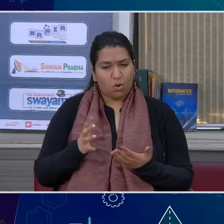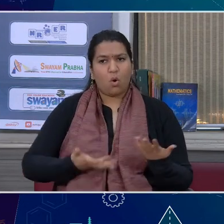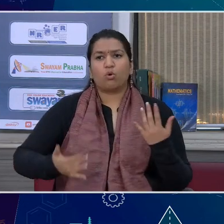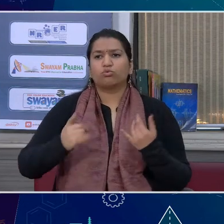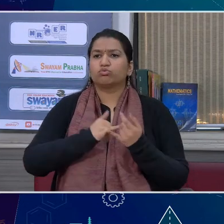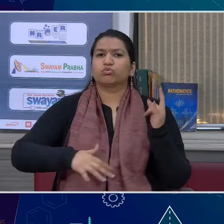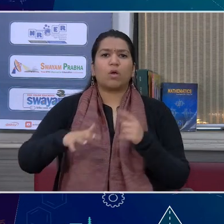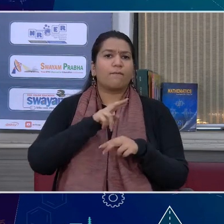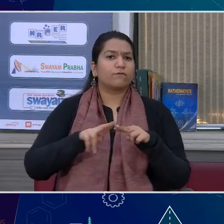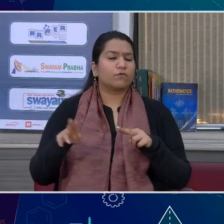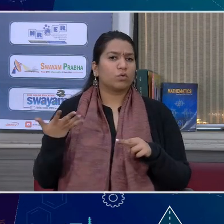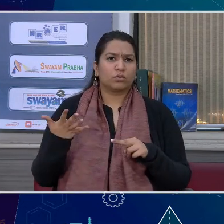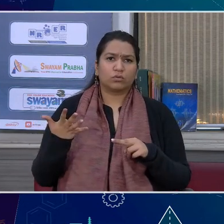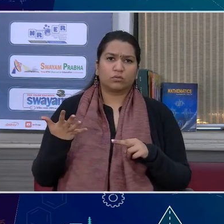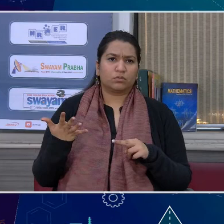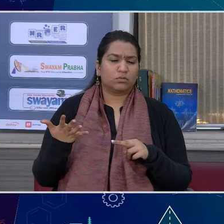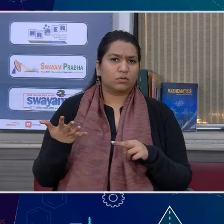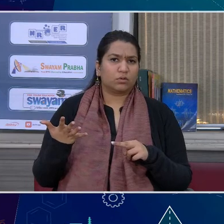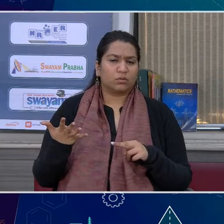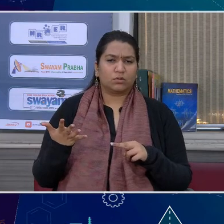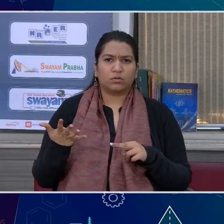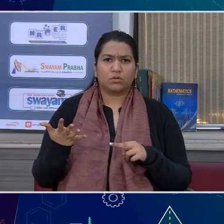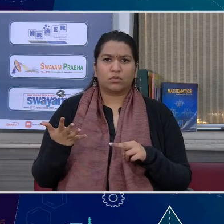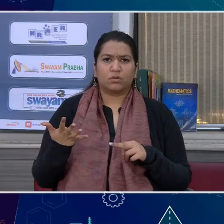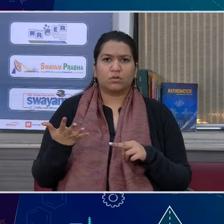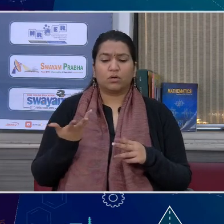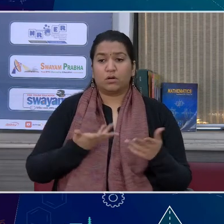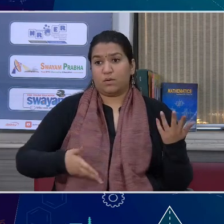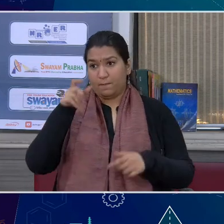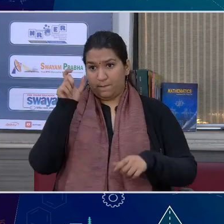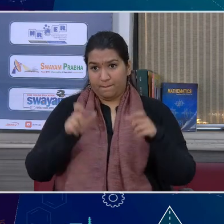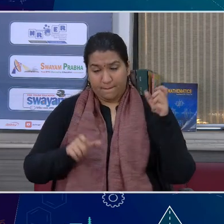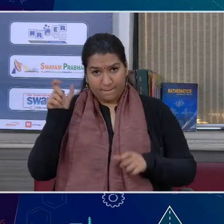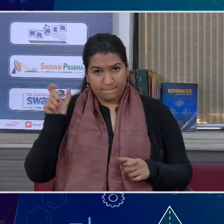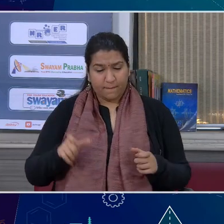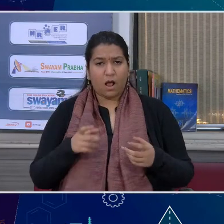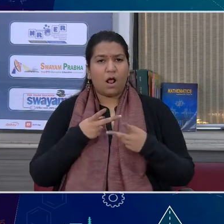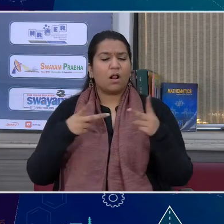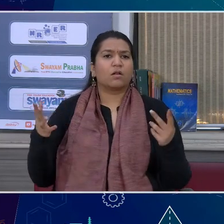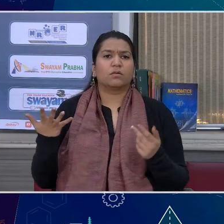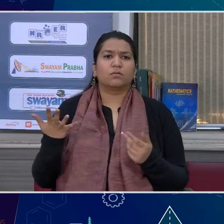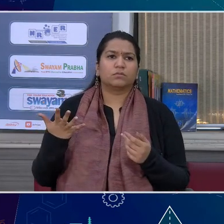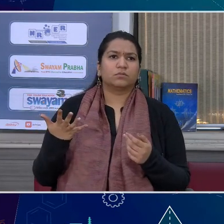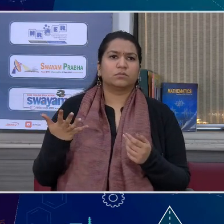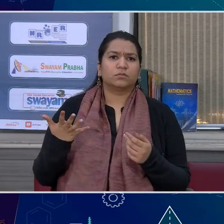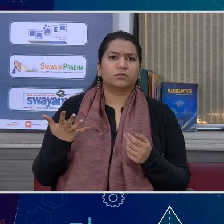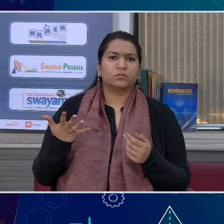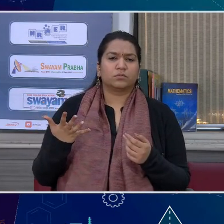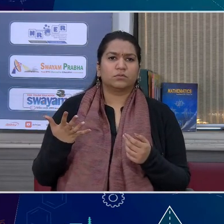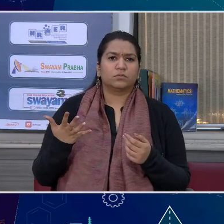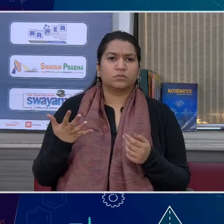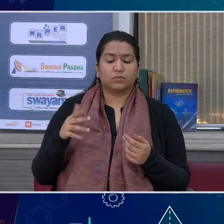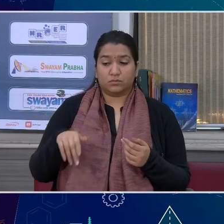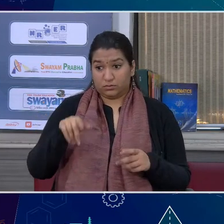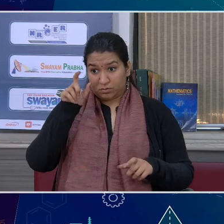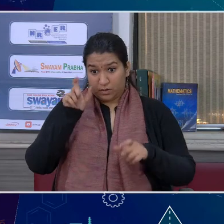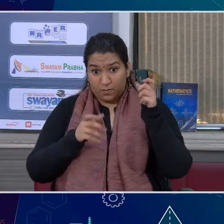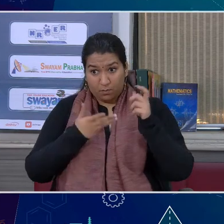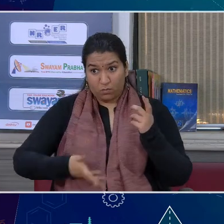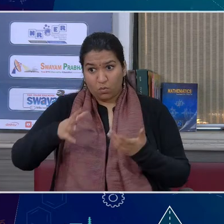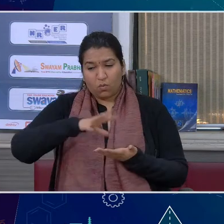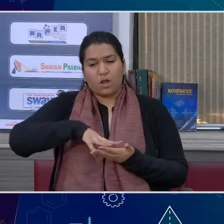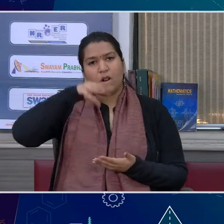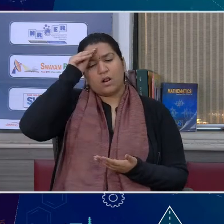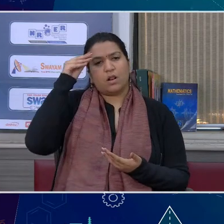पूर्ण नहीं होगा नादान वहीं है हाए जहां पर दाना फिर मूर न क्या जग जो इस पर भी सीखे